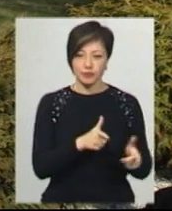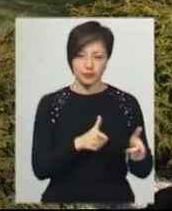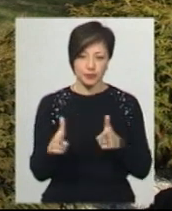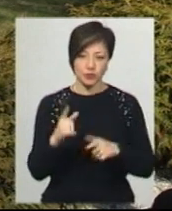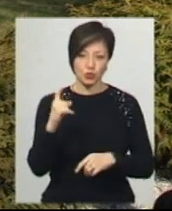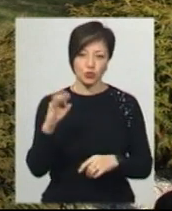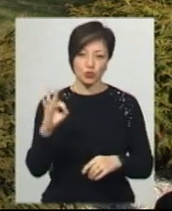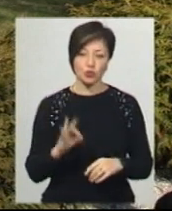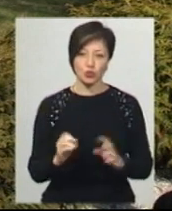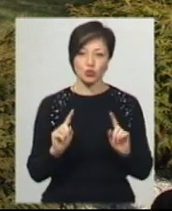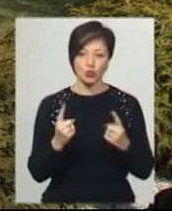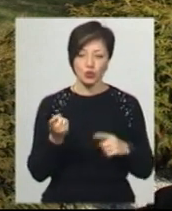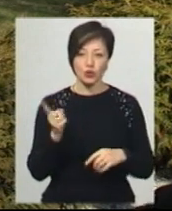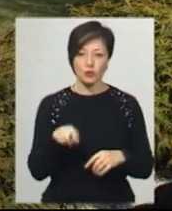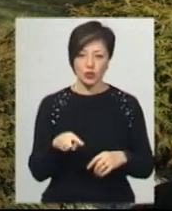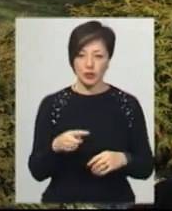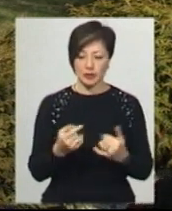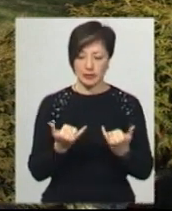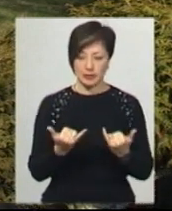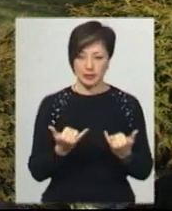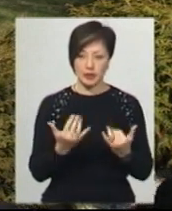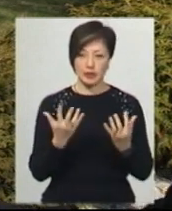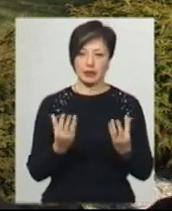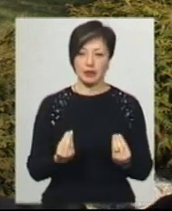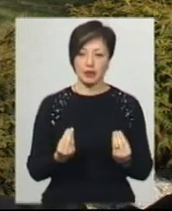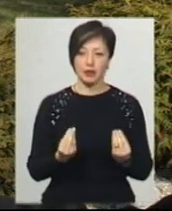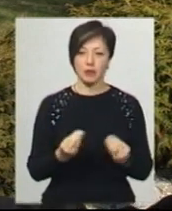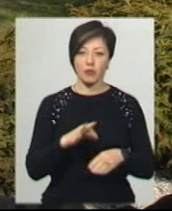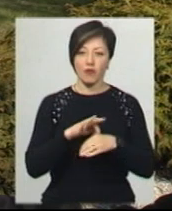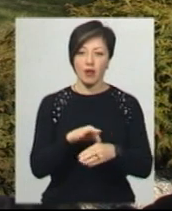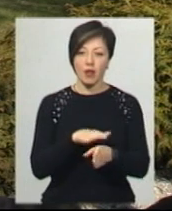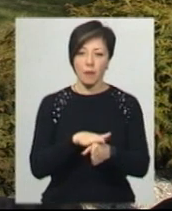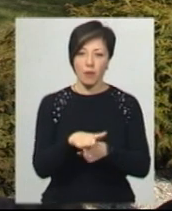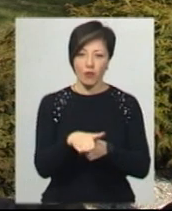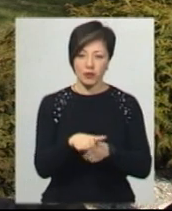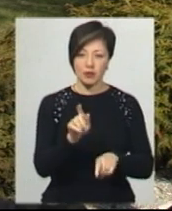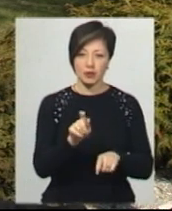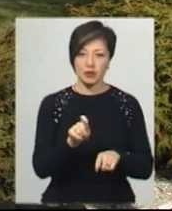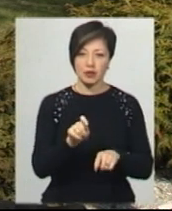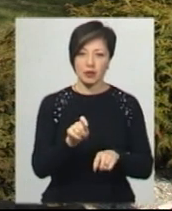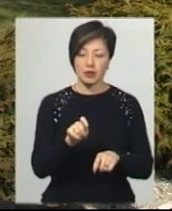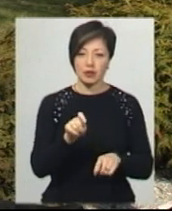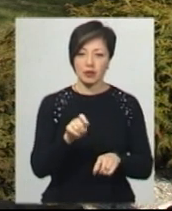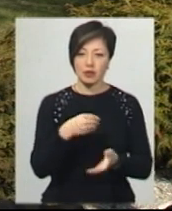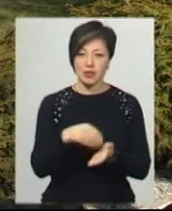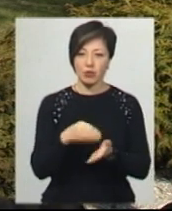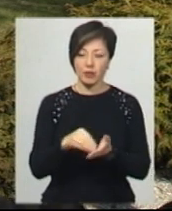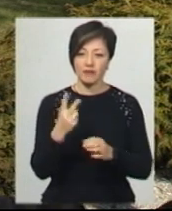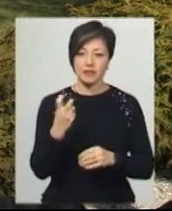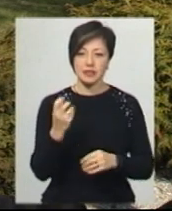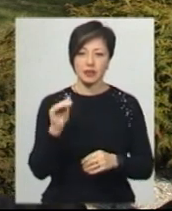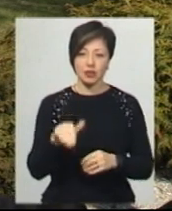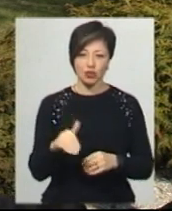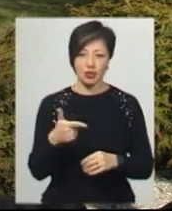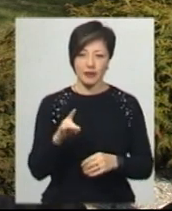100%. Чому? Тому що буквально на днях ми провели повне ТО на суму 200 тисяч гривень цих всіх апаратів,